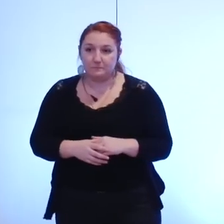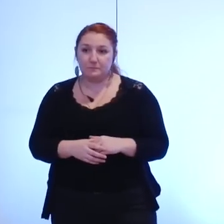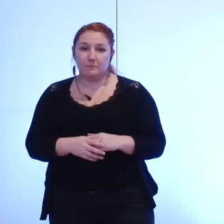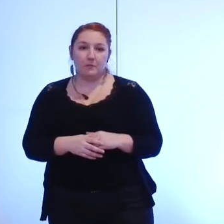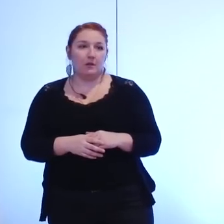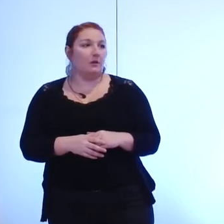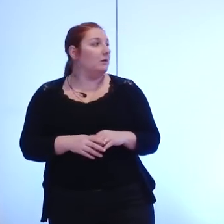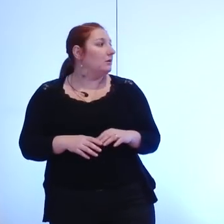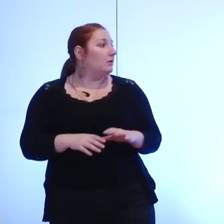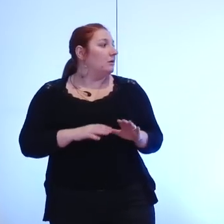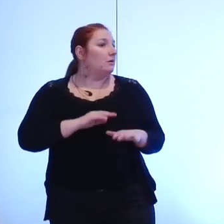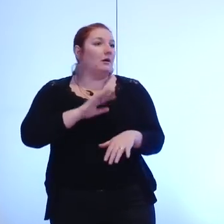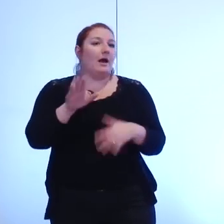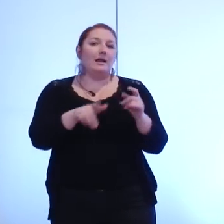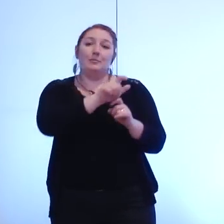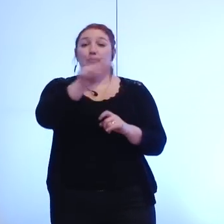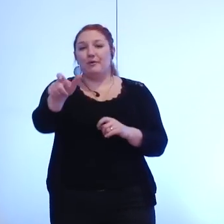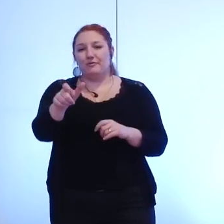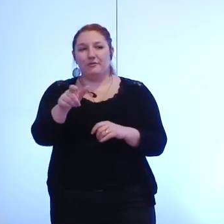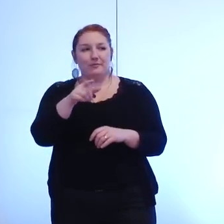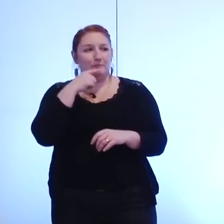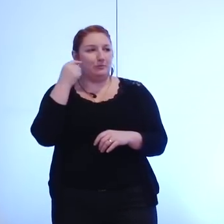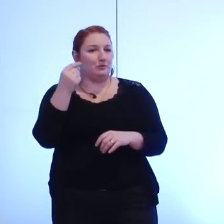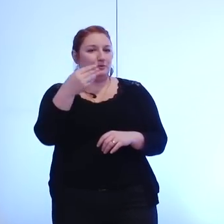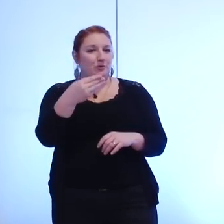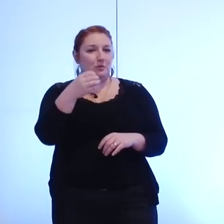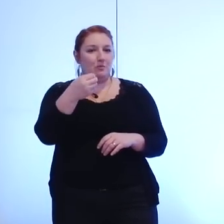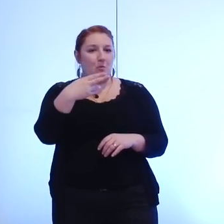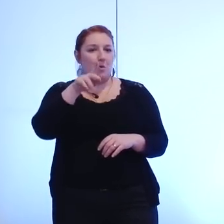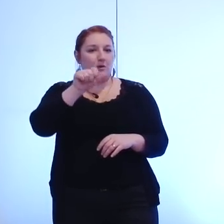allez du coup ça suscite des vocations monsieur Mongaburu et monsieur Barbier